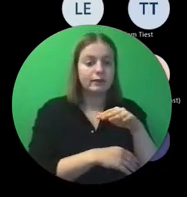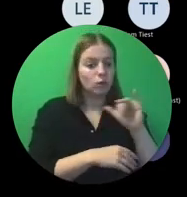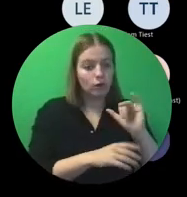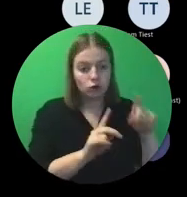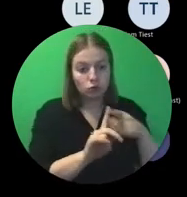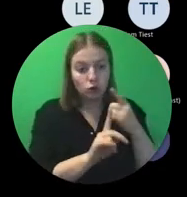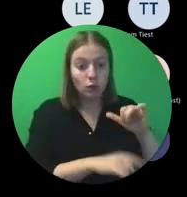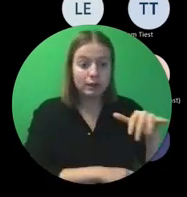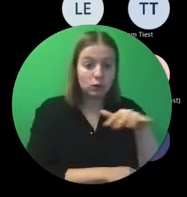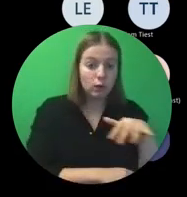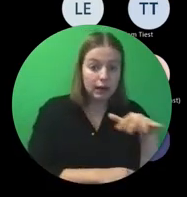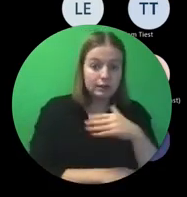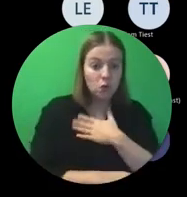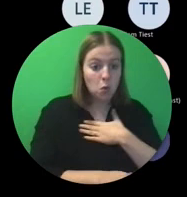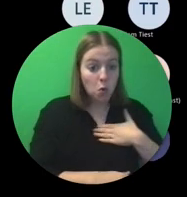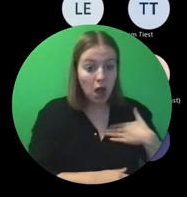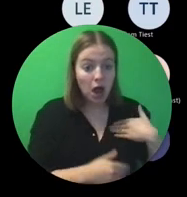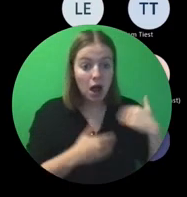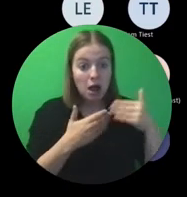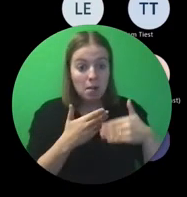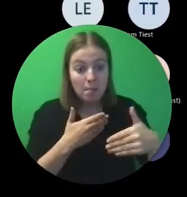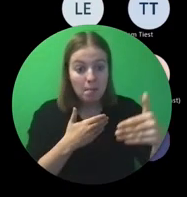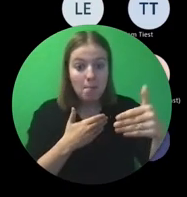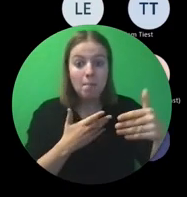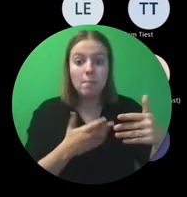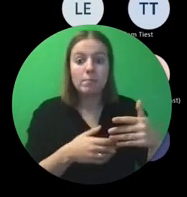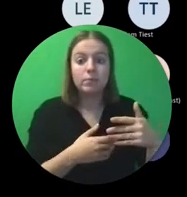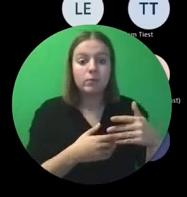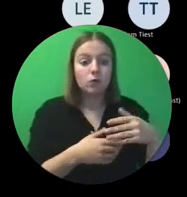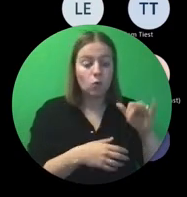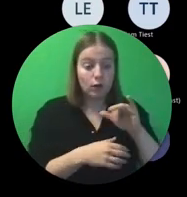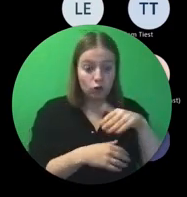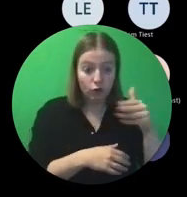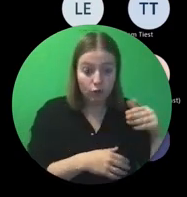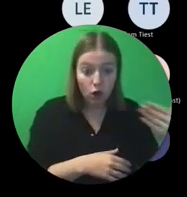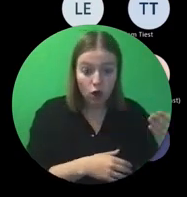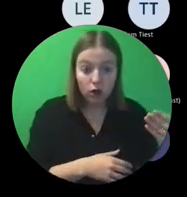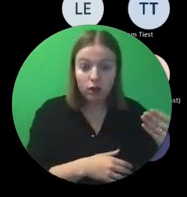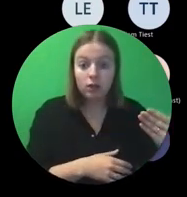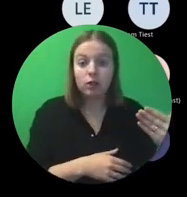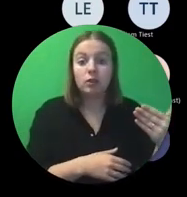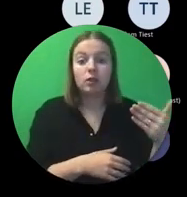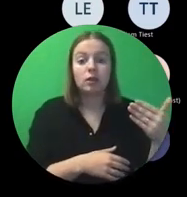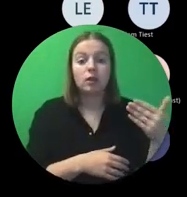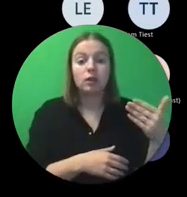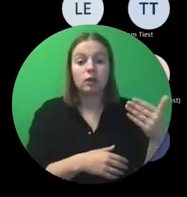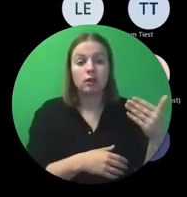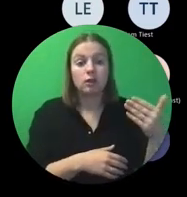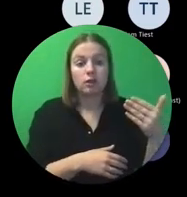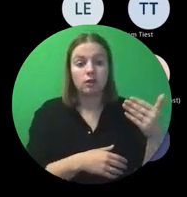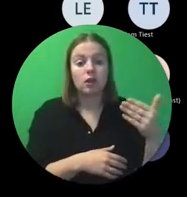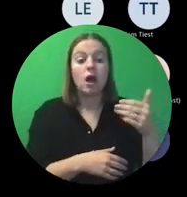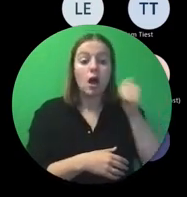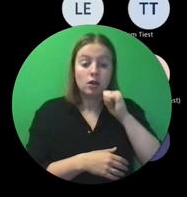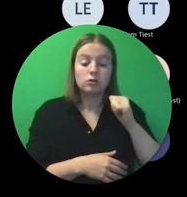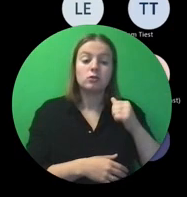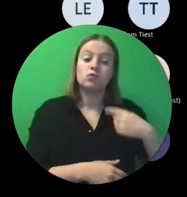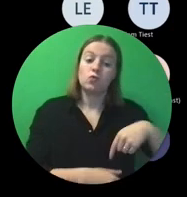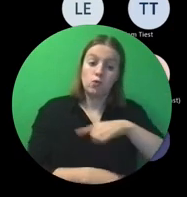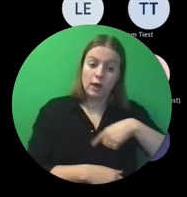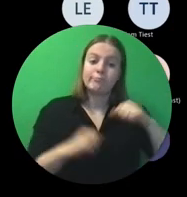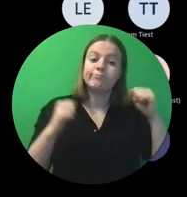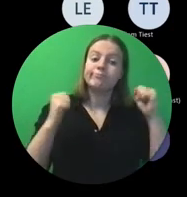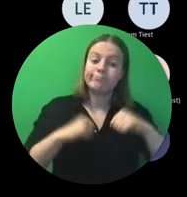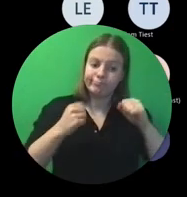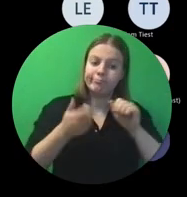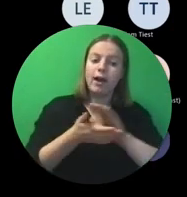of gebeurtenis, hoelang gaat dat gebeuren nog voortduren, wat zijn de gevolgen daarvan, en als wij akkoord geven